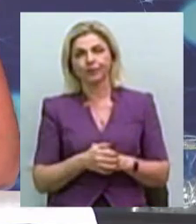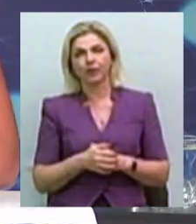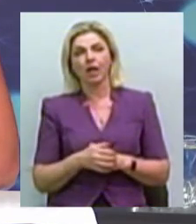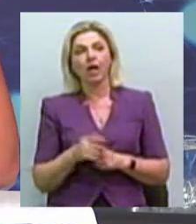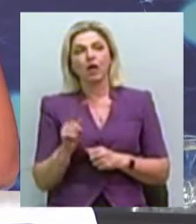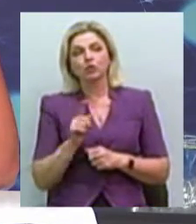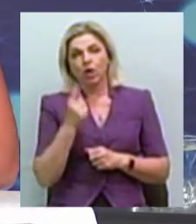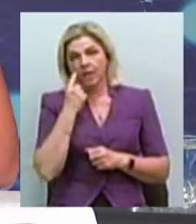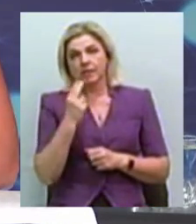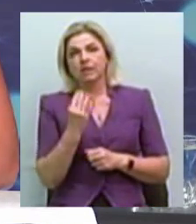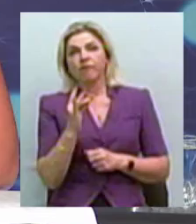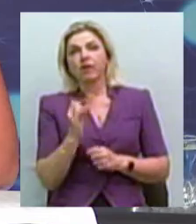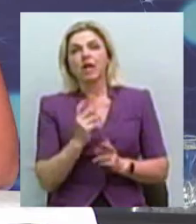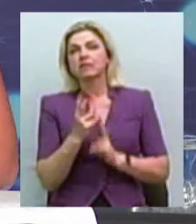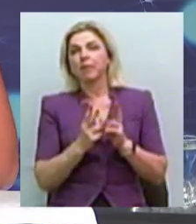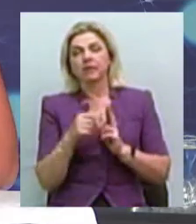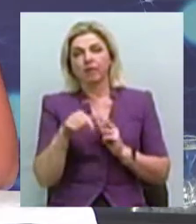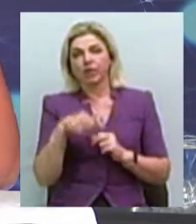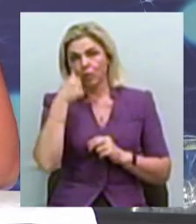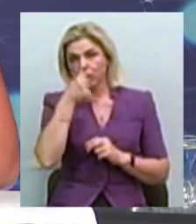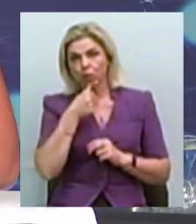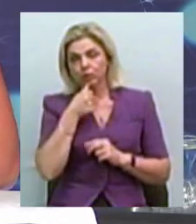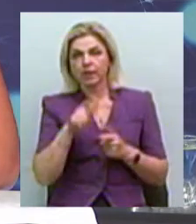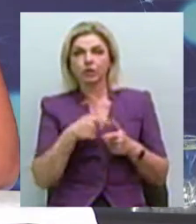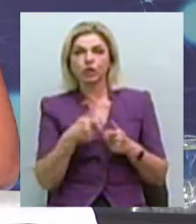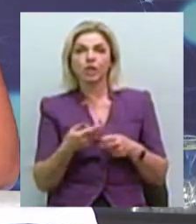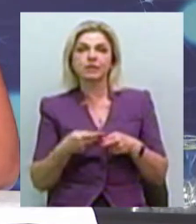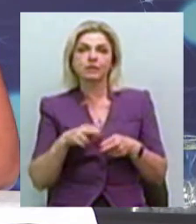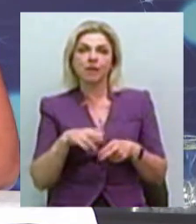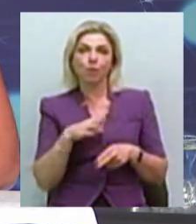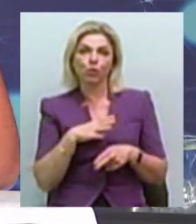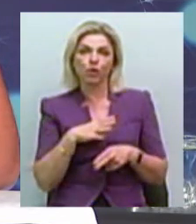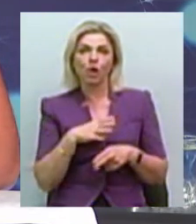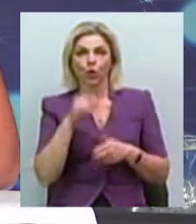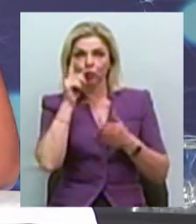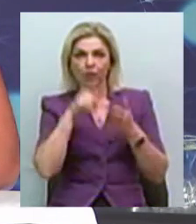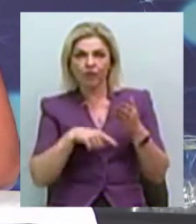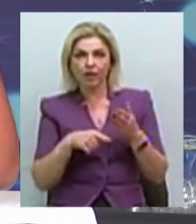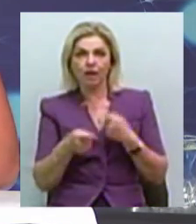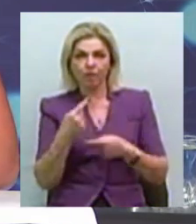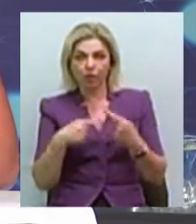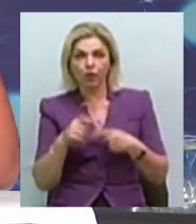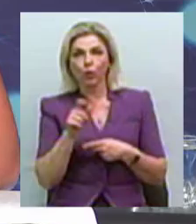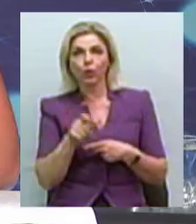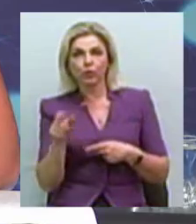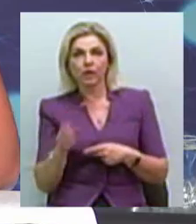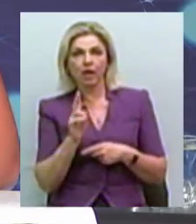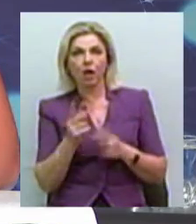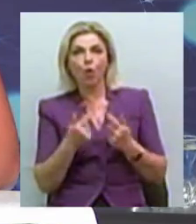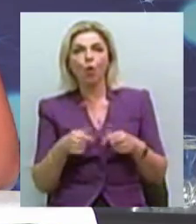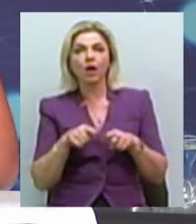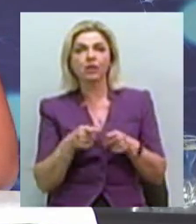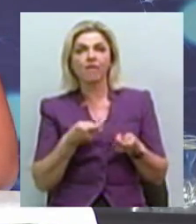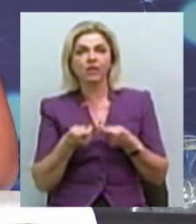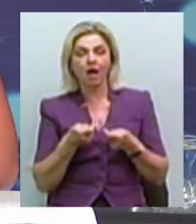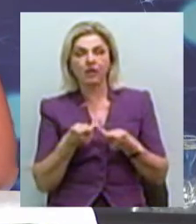цифра саме в цьому році, чи це було все ж таки, повернення довіри людей до органів влади,